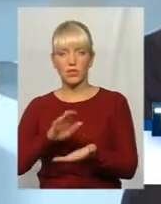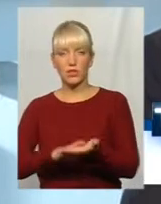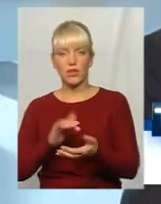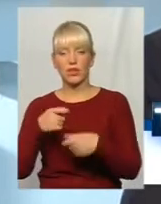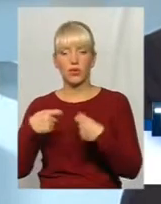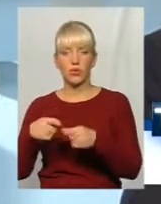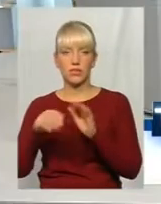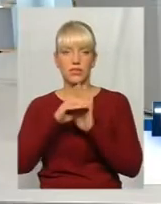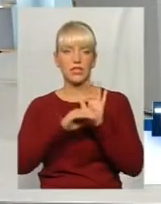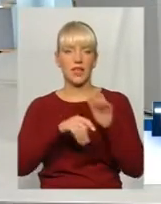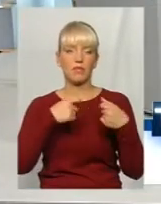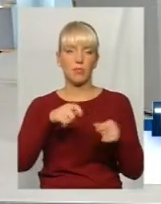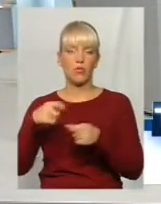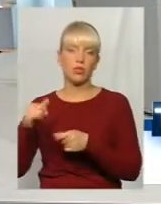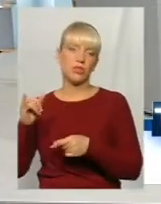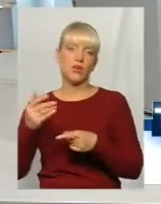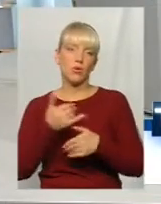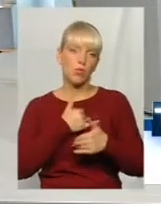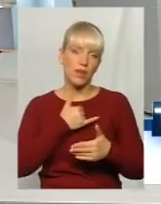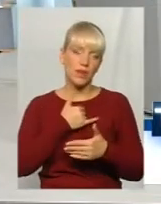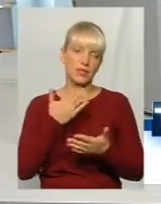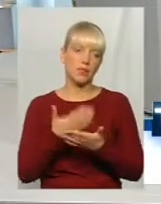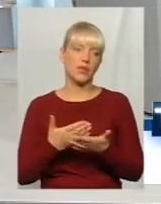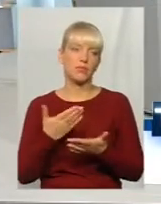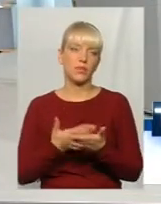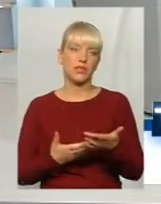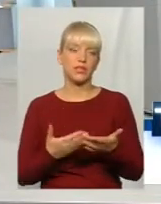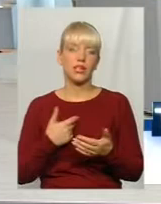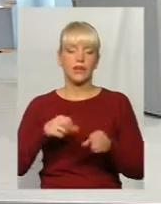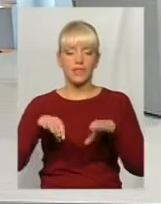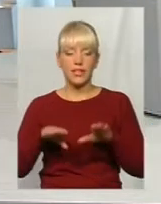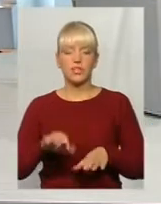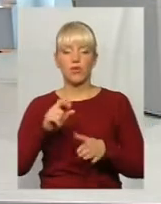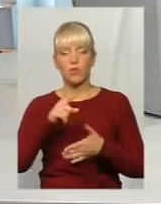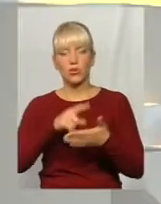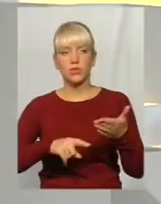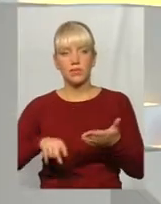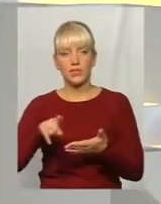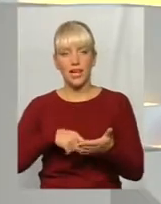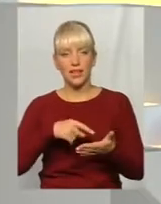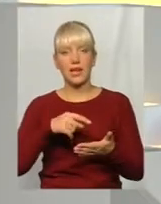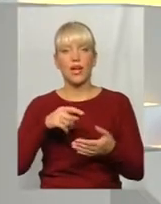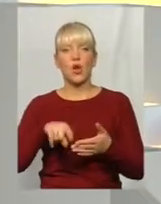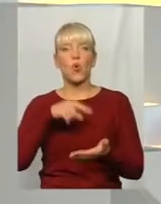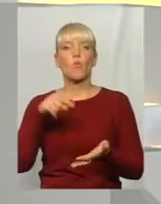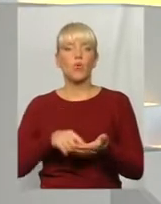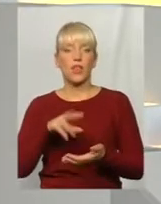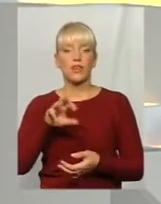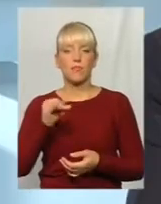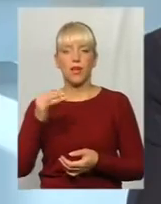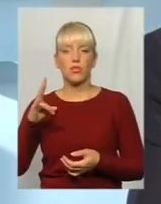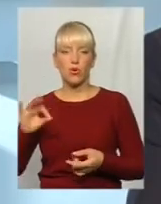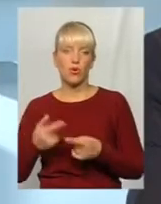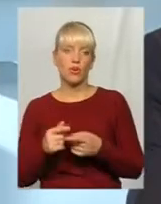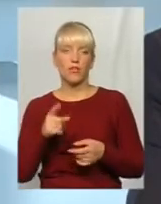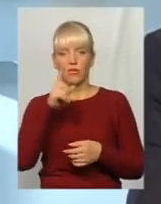час від часу інші. Тобто, в нас приблизно рішень про списання комунального майна десь приблизно одне в місяць,